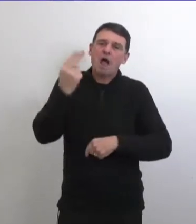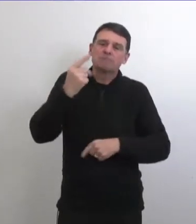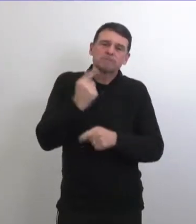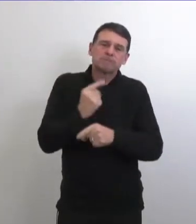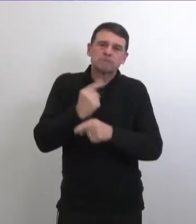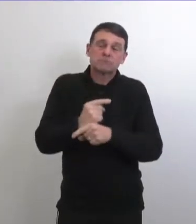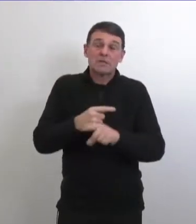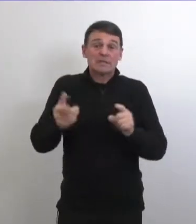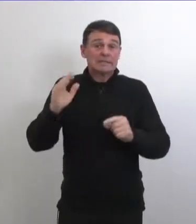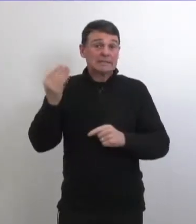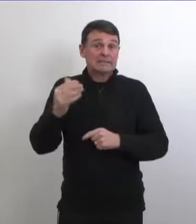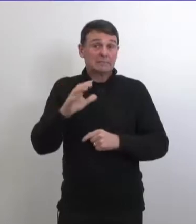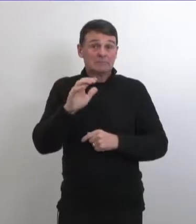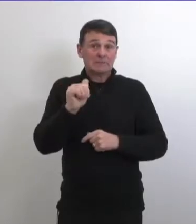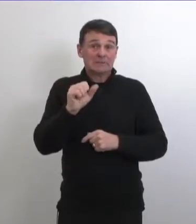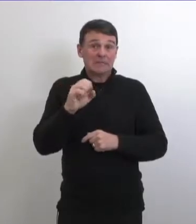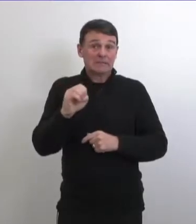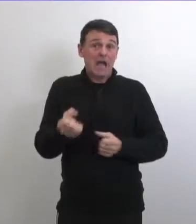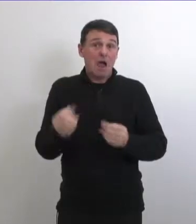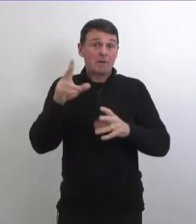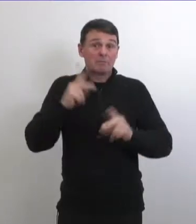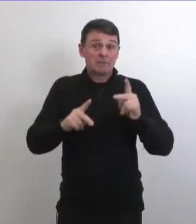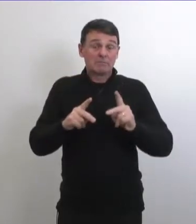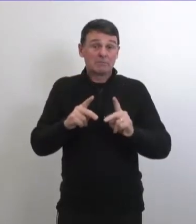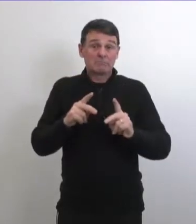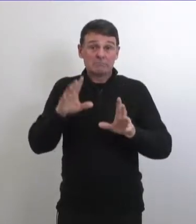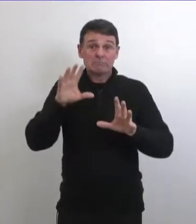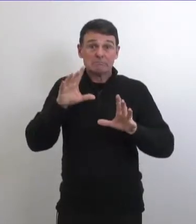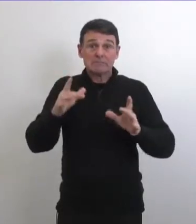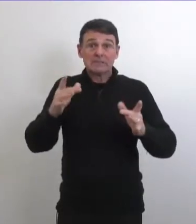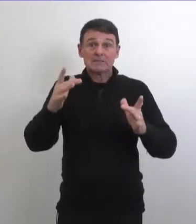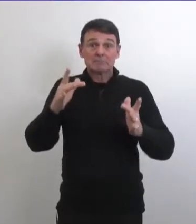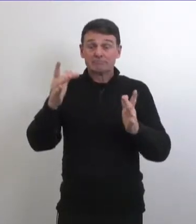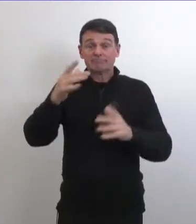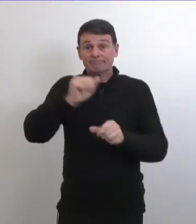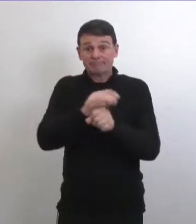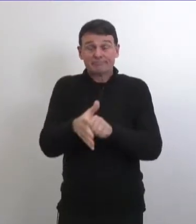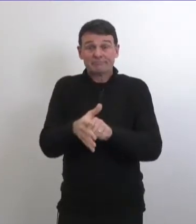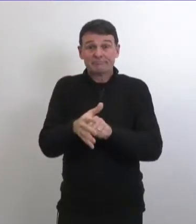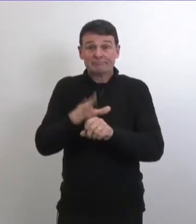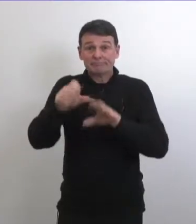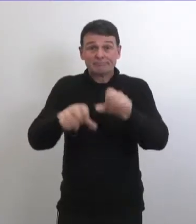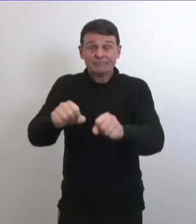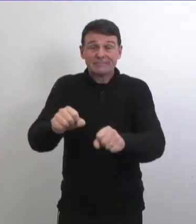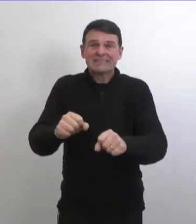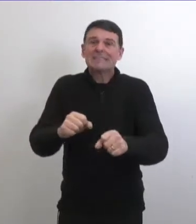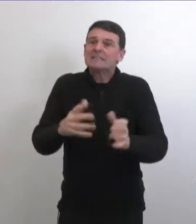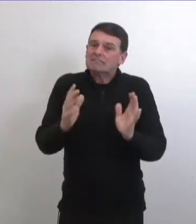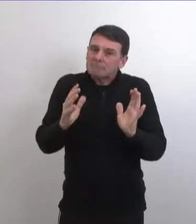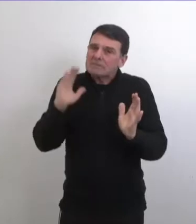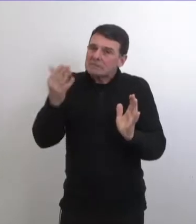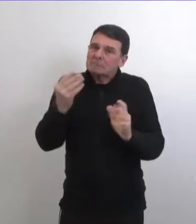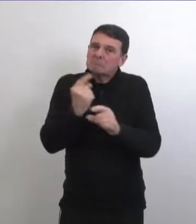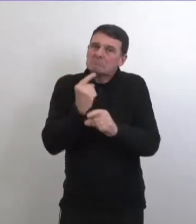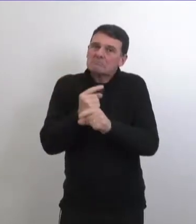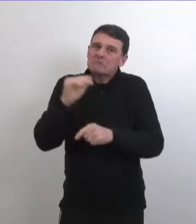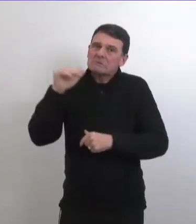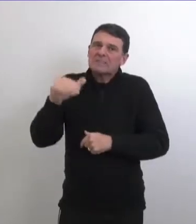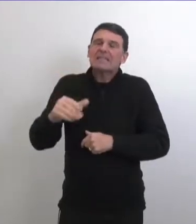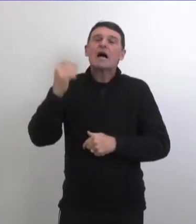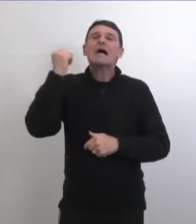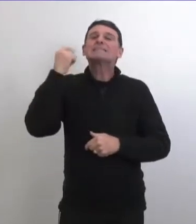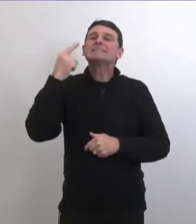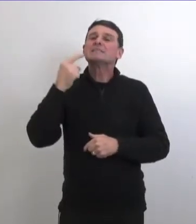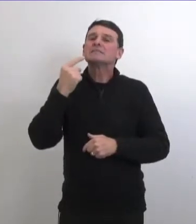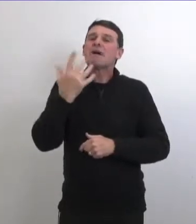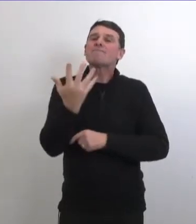de positivité un petit peu en général l'ombre de cas positifs n'augmente plus de manière exponentielle donc on va dans la bonne direction